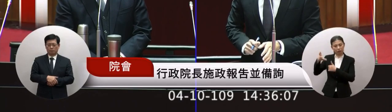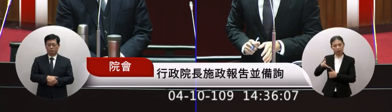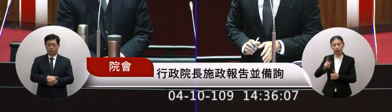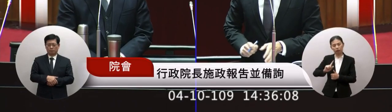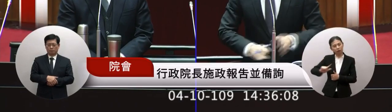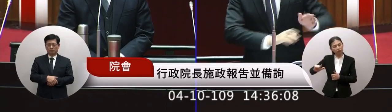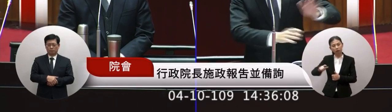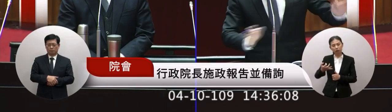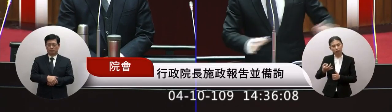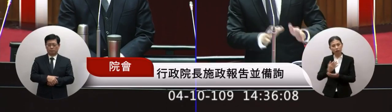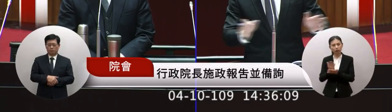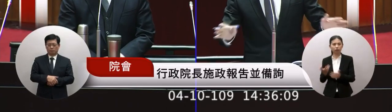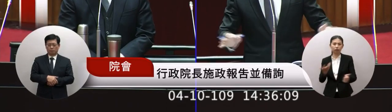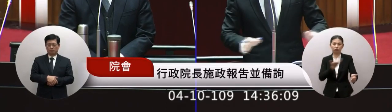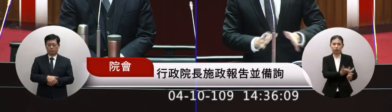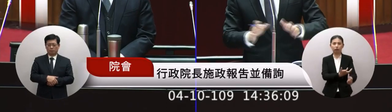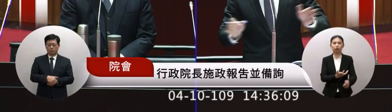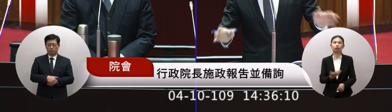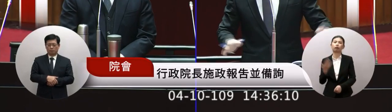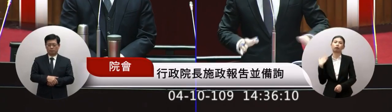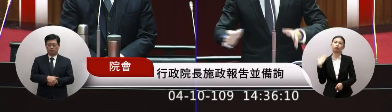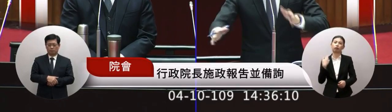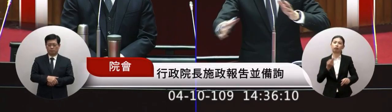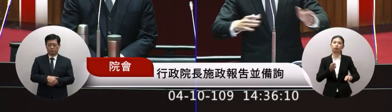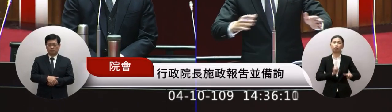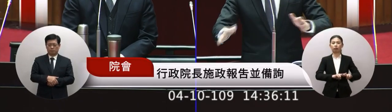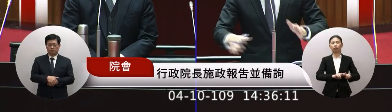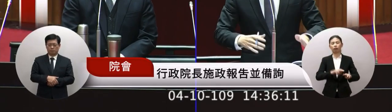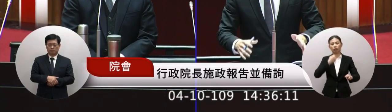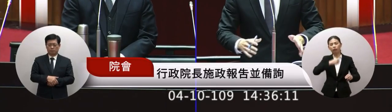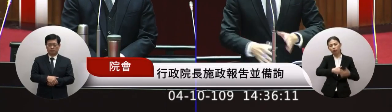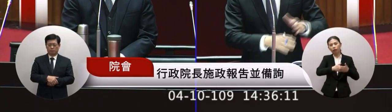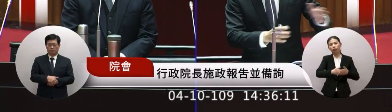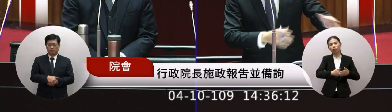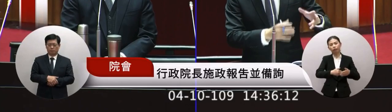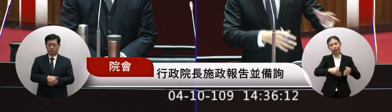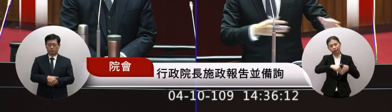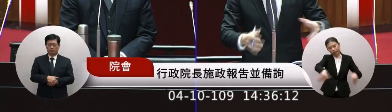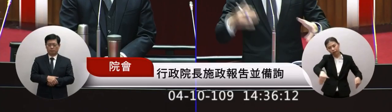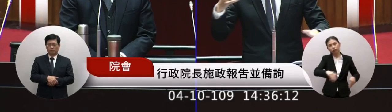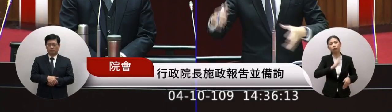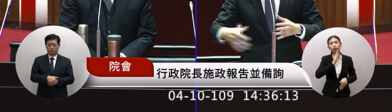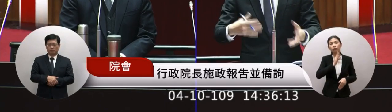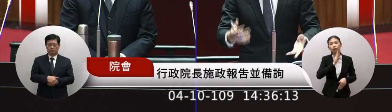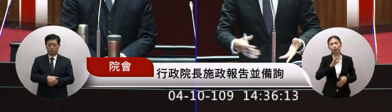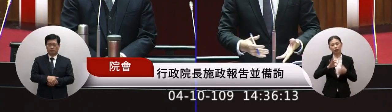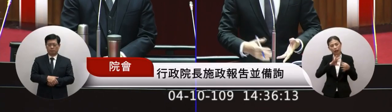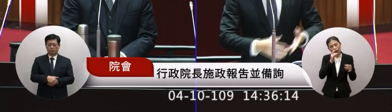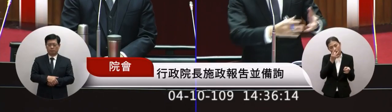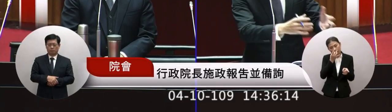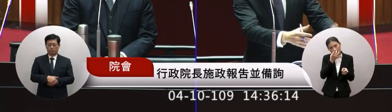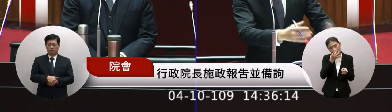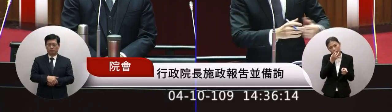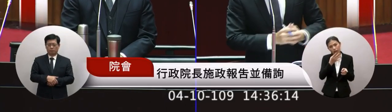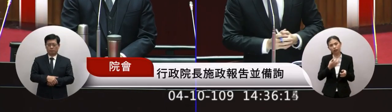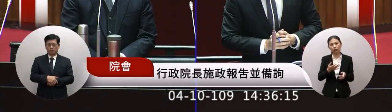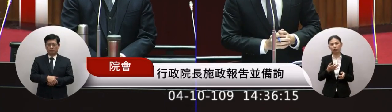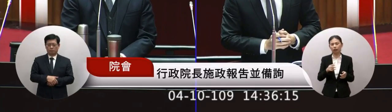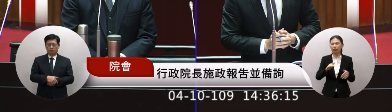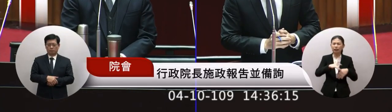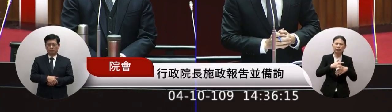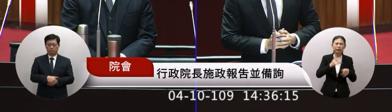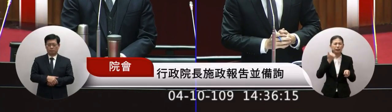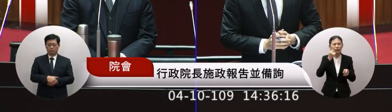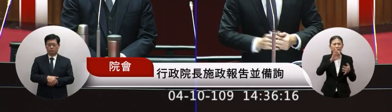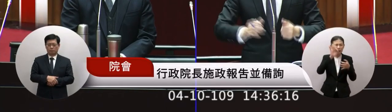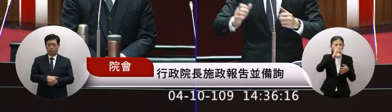的問題過期因為沒有開放中國跟台灣我們時間沒有來往所以說怕說沒辦法連絡沒辦法交通找不到他的親